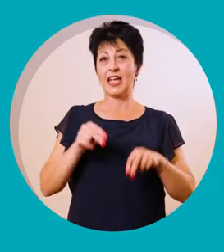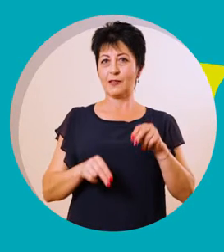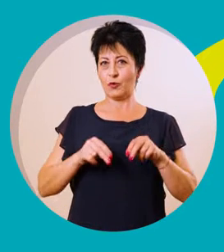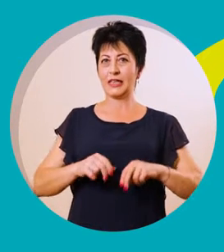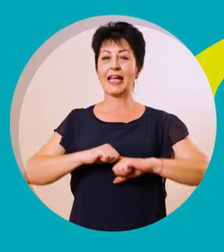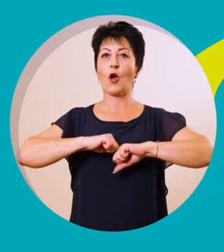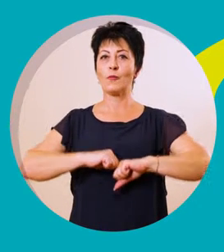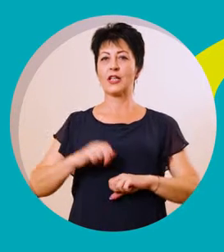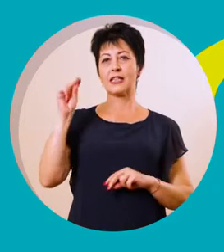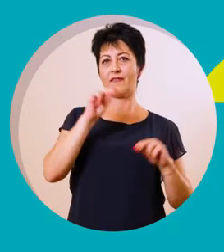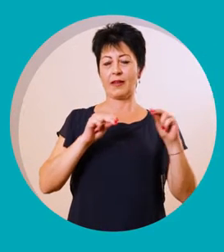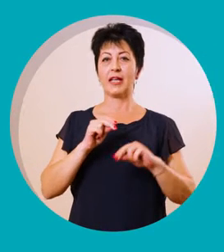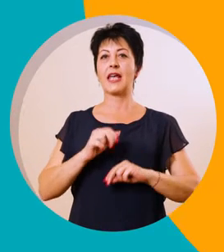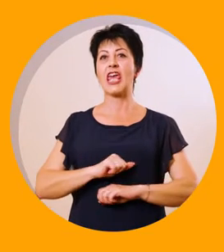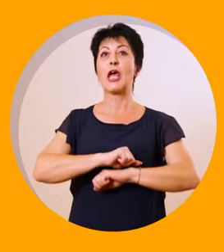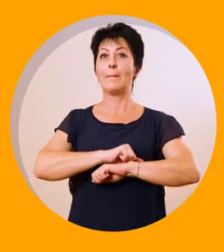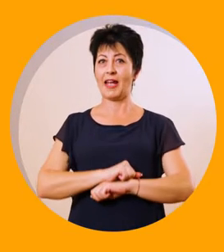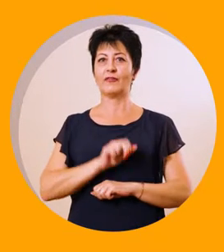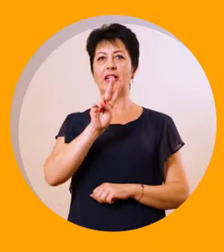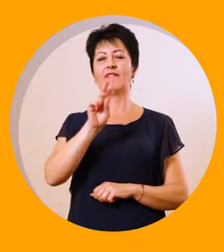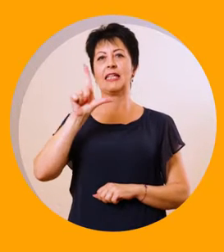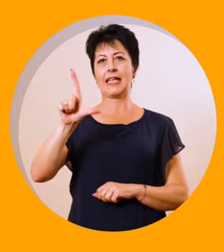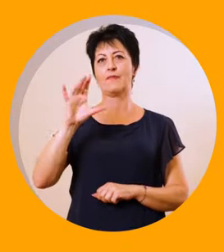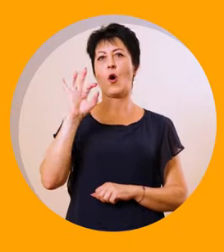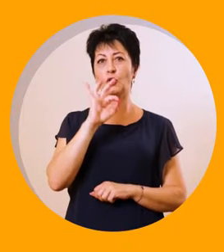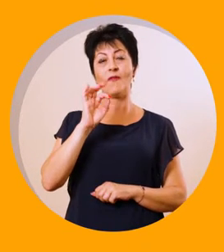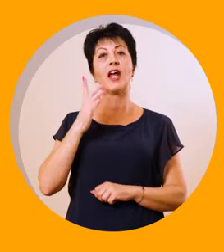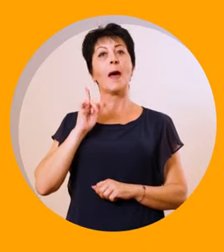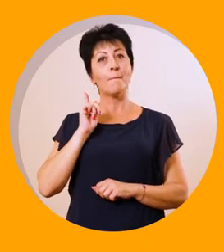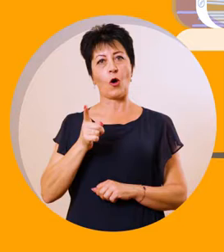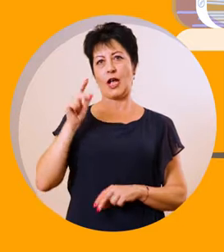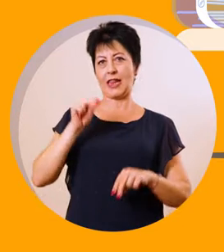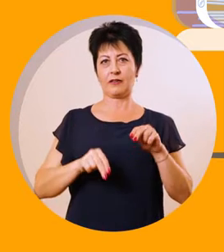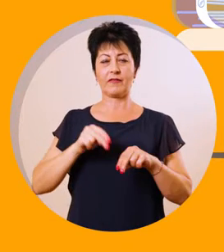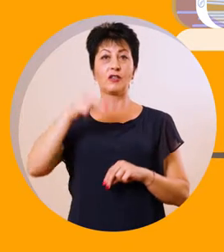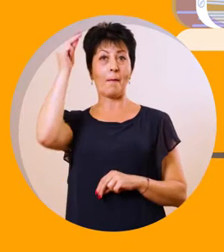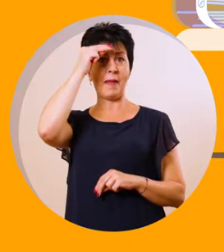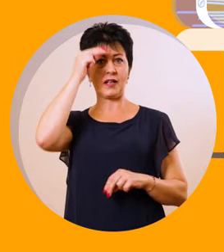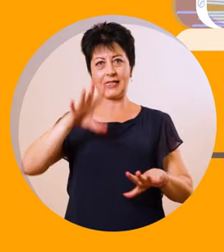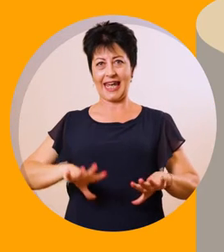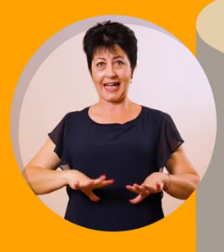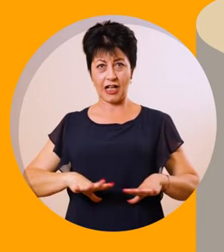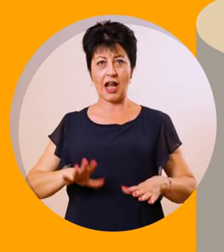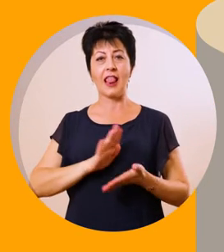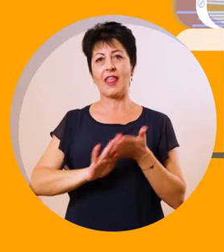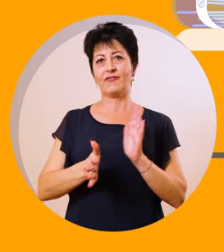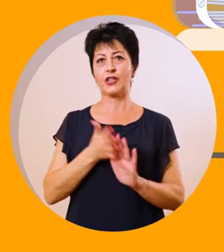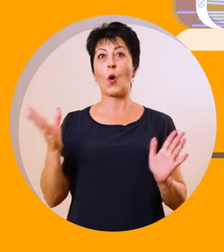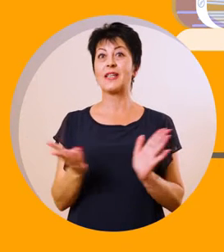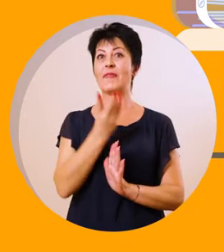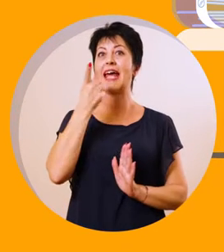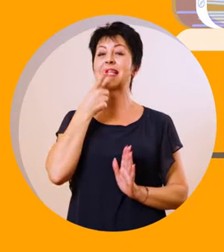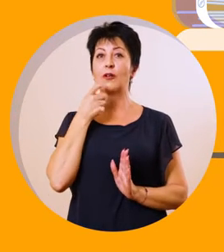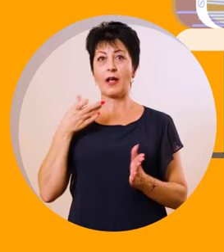В изборите за общински съветници и за кметове на 27 октомври имате право да гласувате. Ако сте български гражданин, навършили сте 18